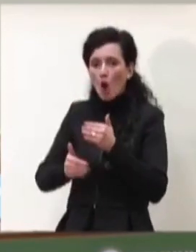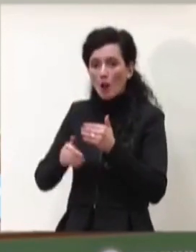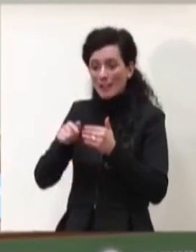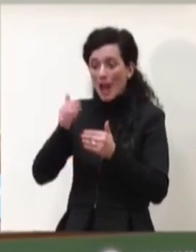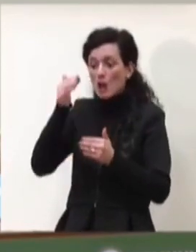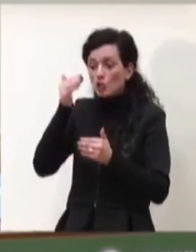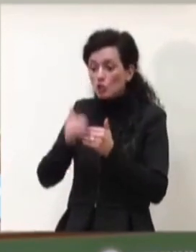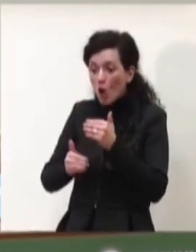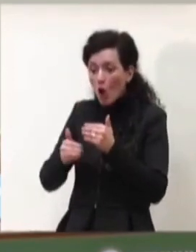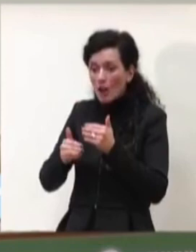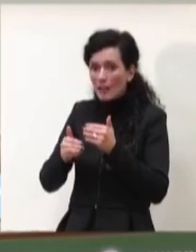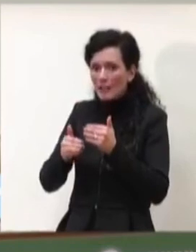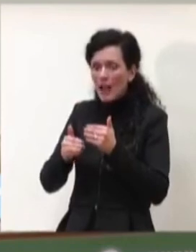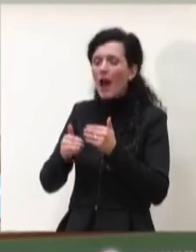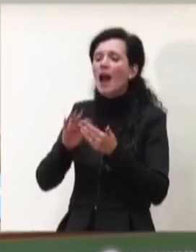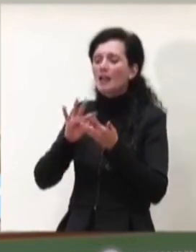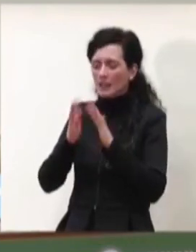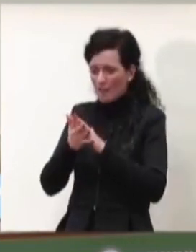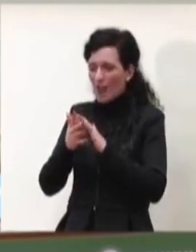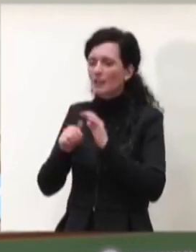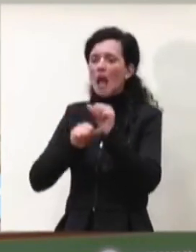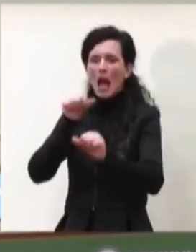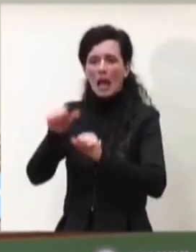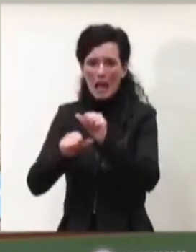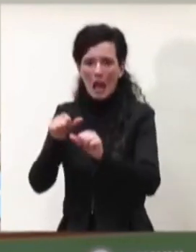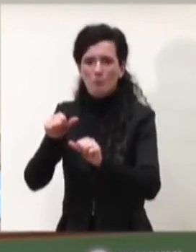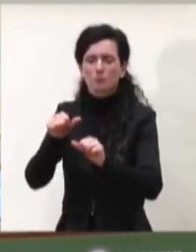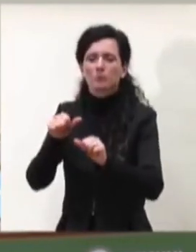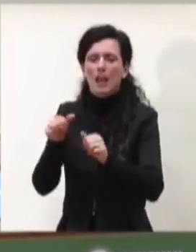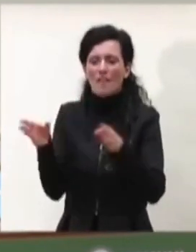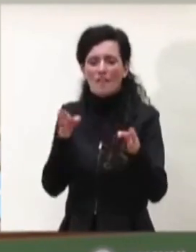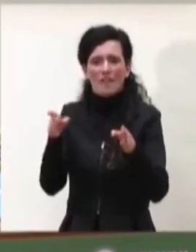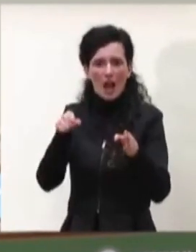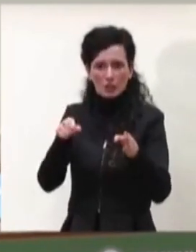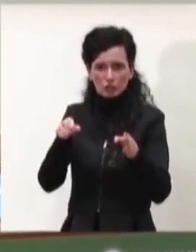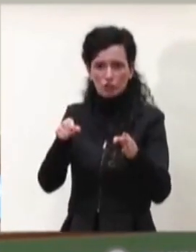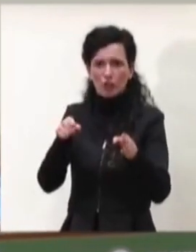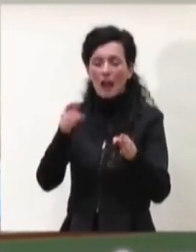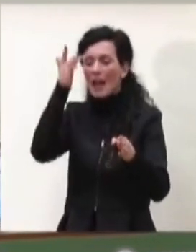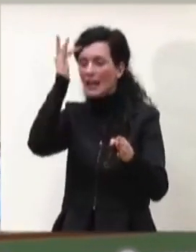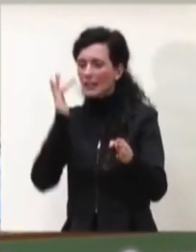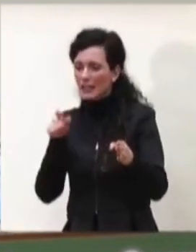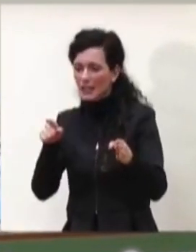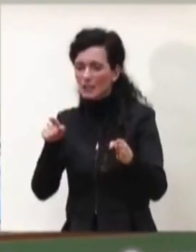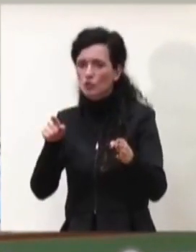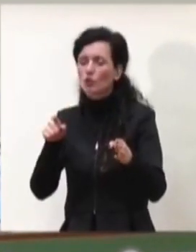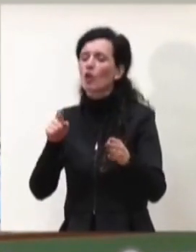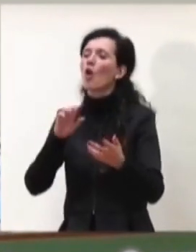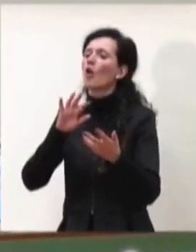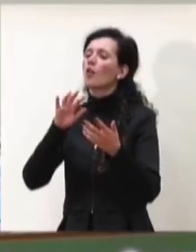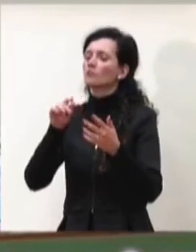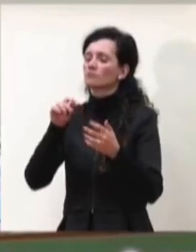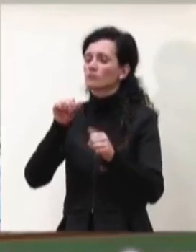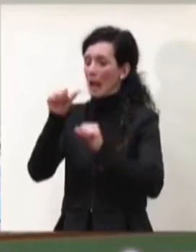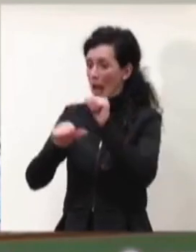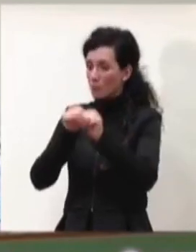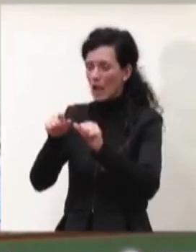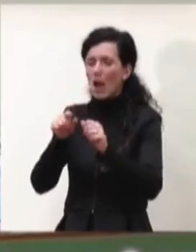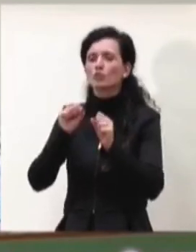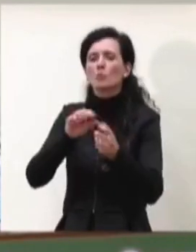fasce di stratificazione di rischio sostanzialmente abbassandole e